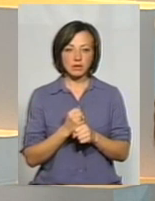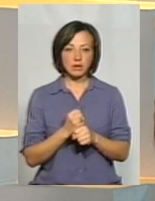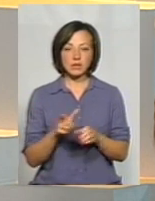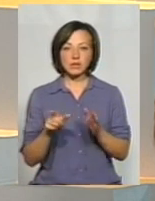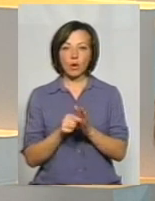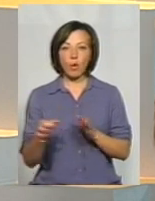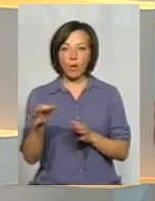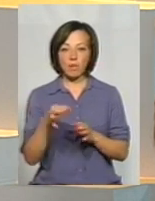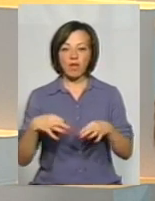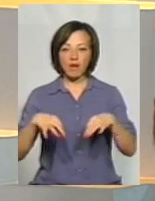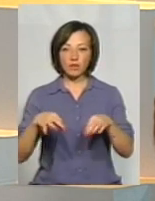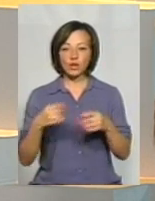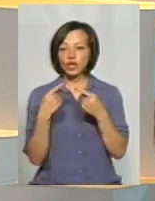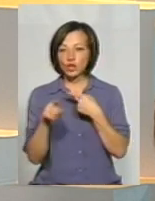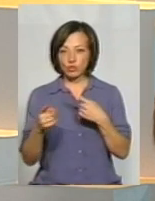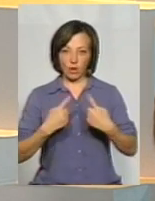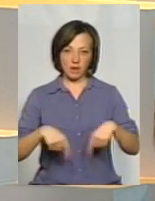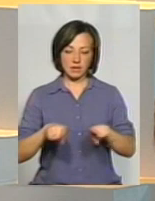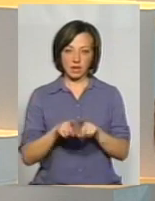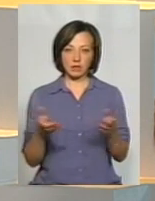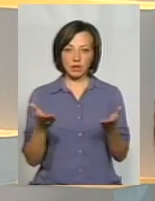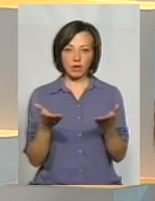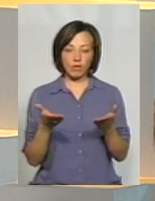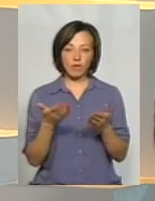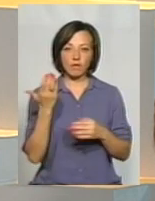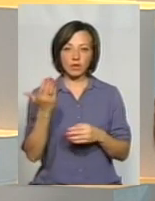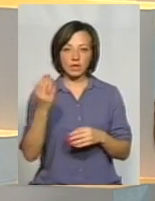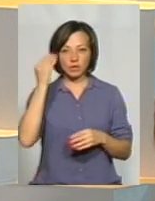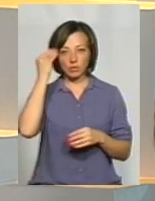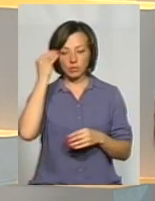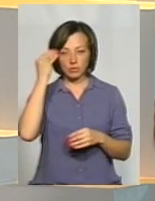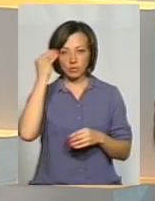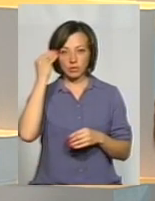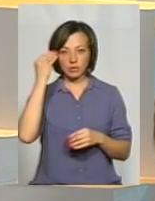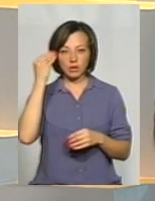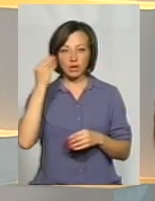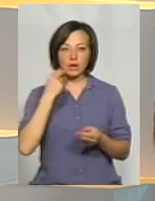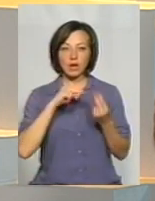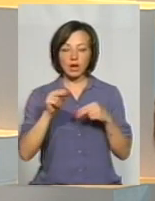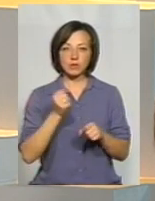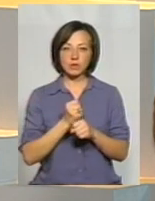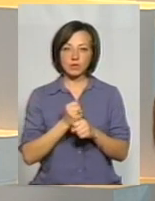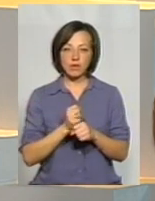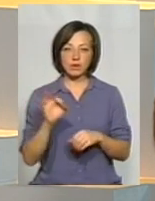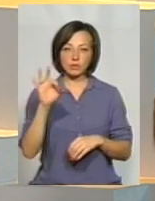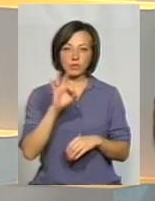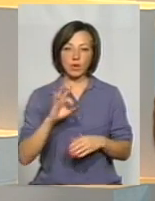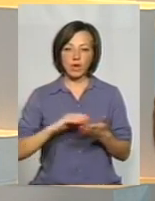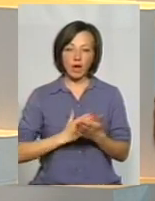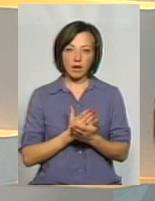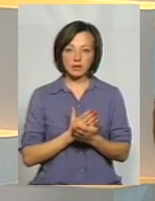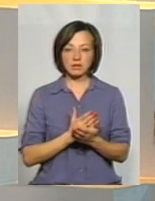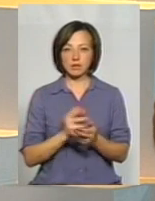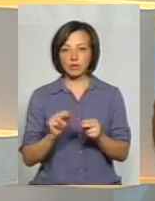будь-якою іншою організацією, якою вони, на їхню думку, їм краще працювати в частині якості,